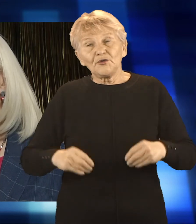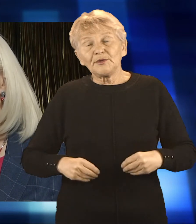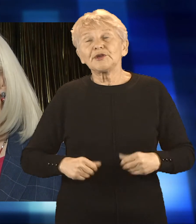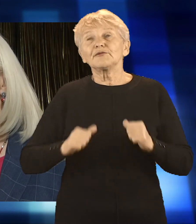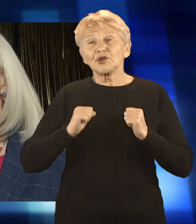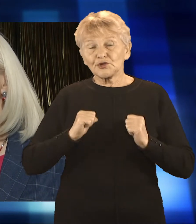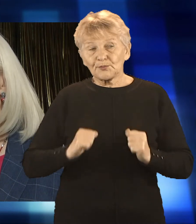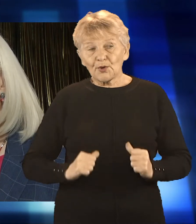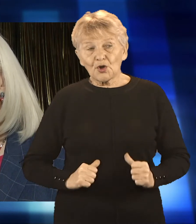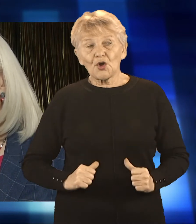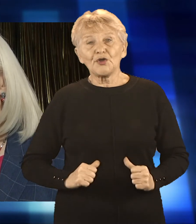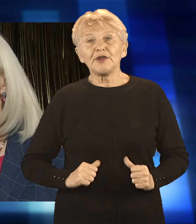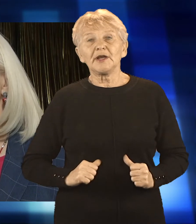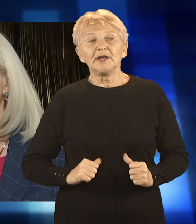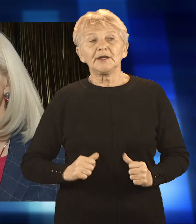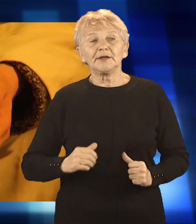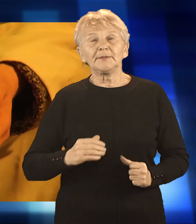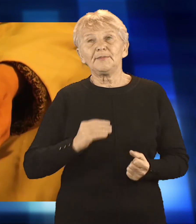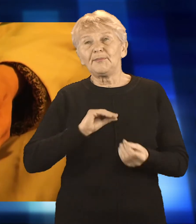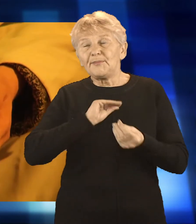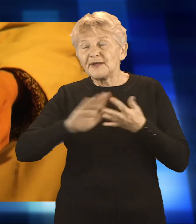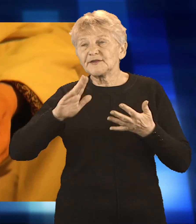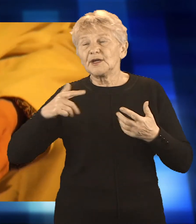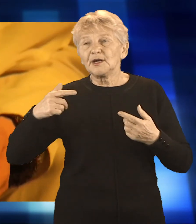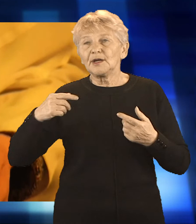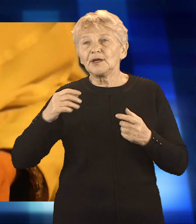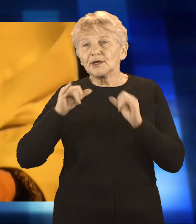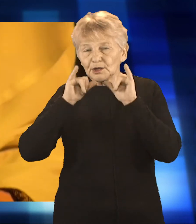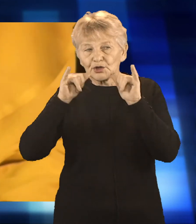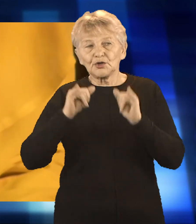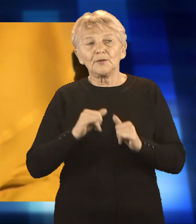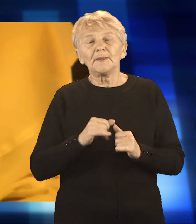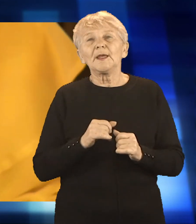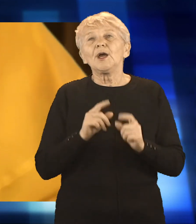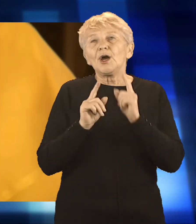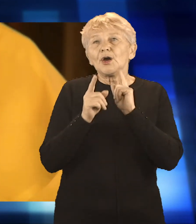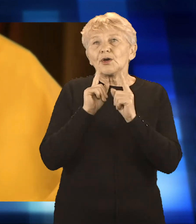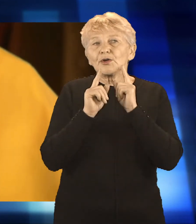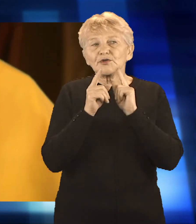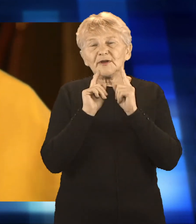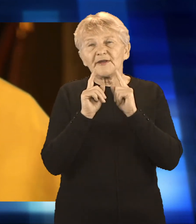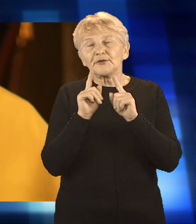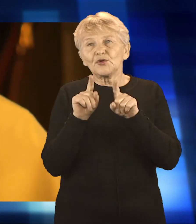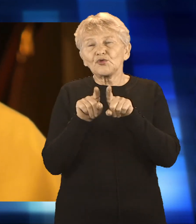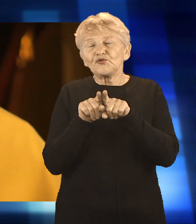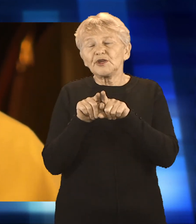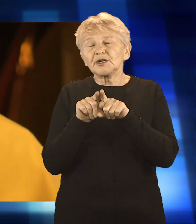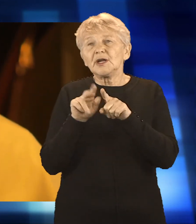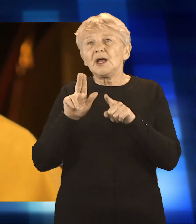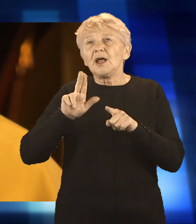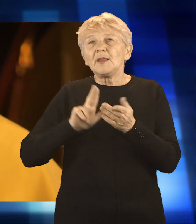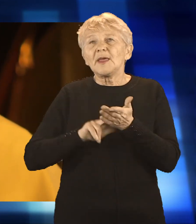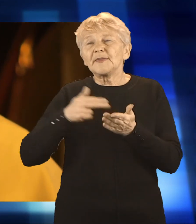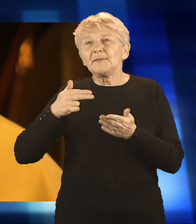Bardzo ważna rzecz i dpamy o bezpieczeństwo. Podczas panelu dyskusyjnego rozmawiano też o wsparciu duchowym osób w spektrum